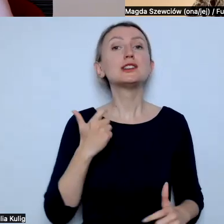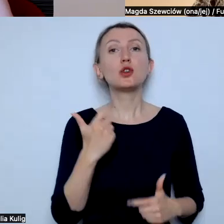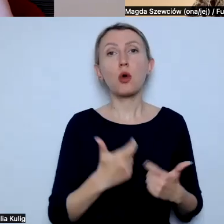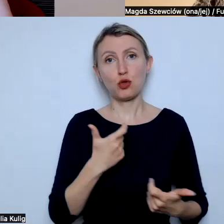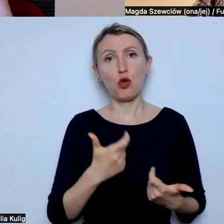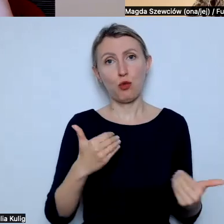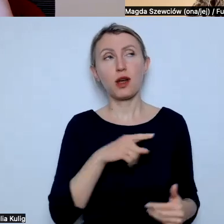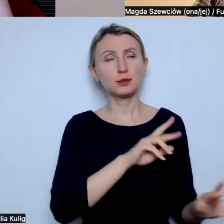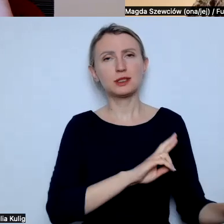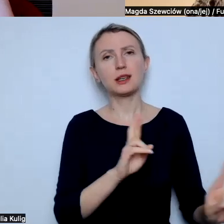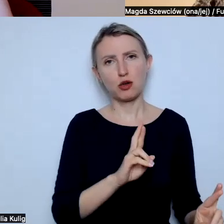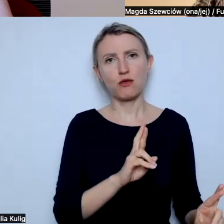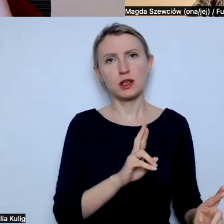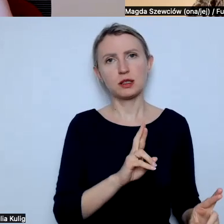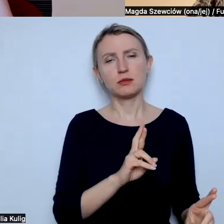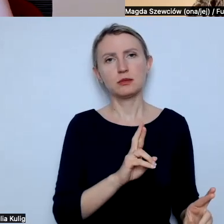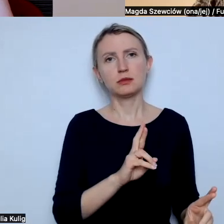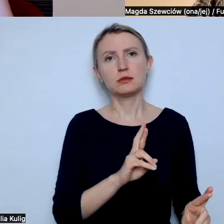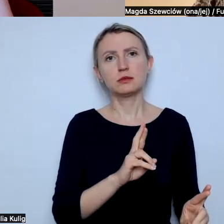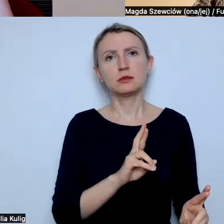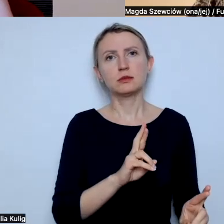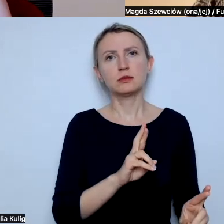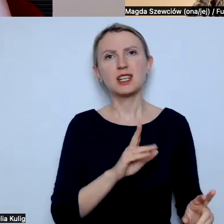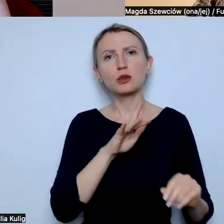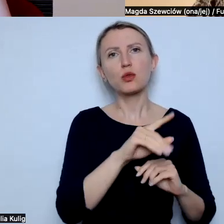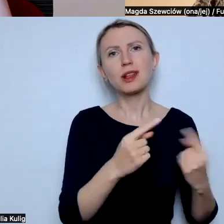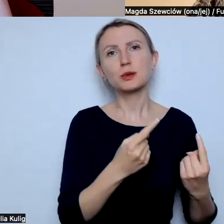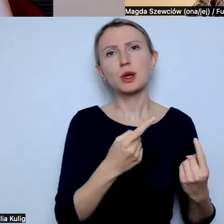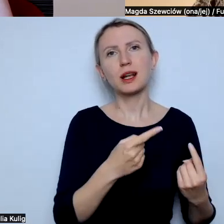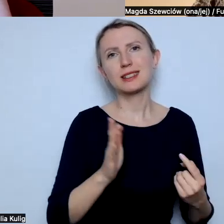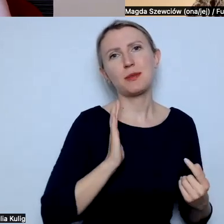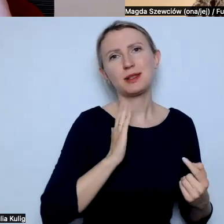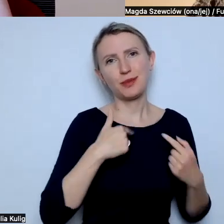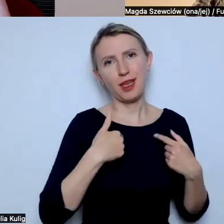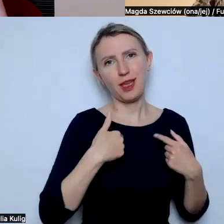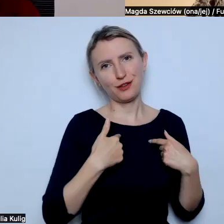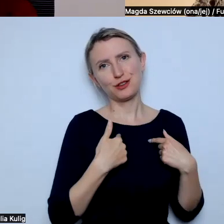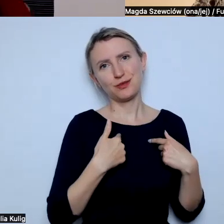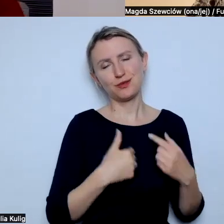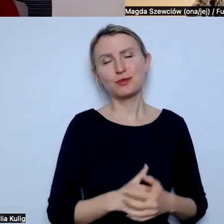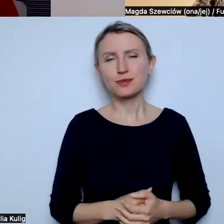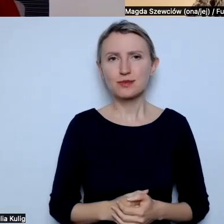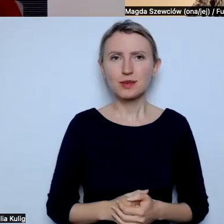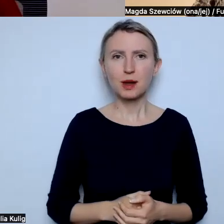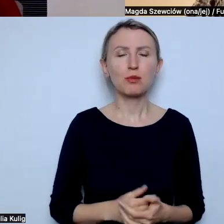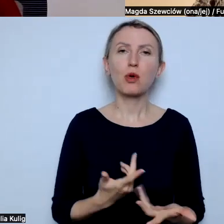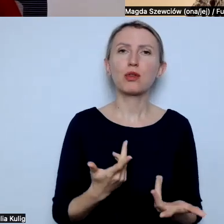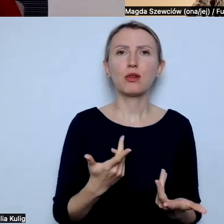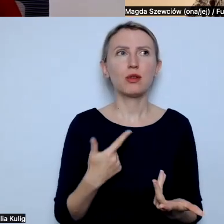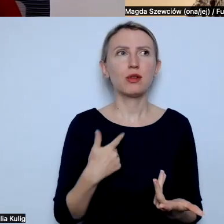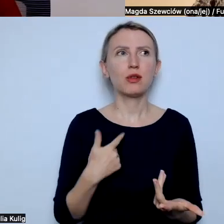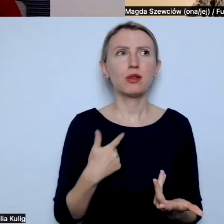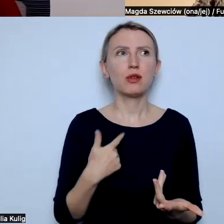zareagować albo jakoś wpłynąć na tę sytuację, ale jednak zachowanie własnego bezpieczeństwa, ponie sztuka, pakować się w tę